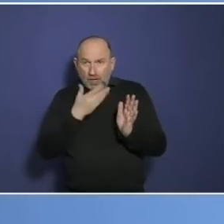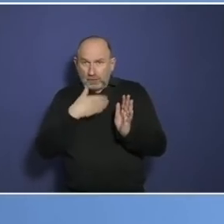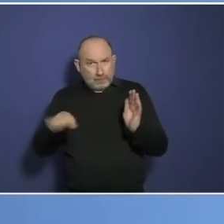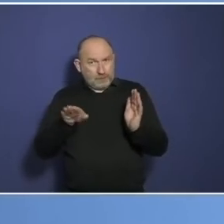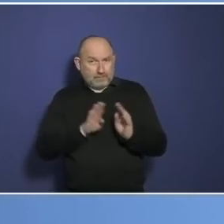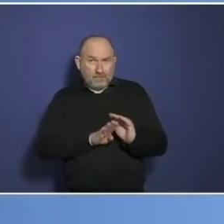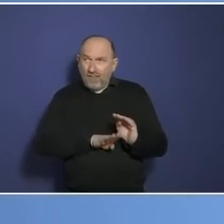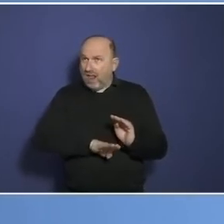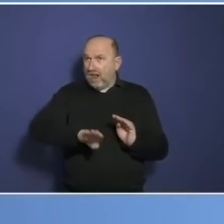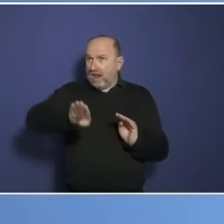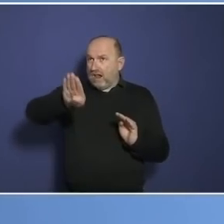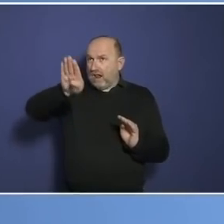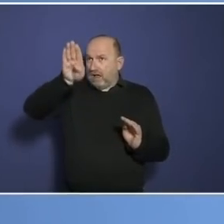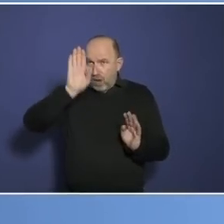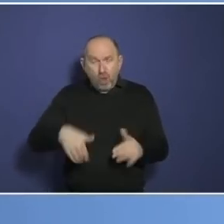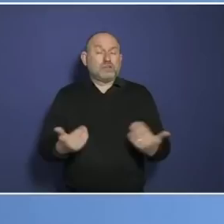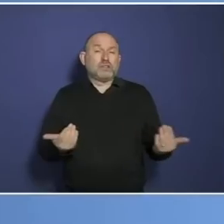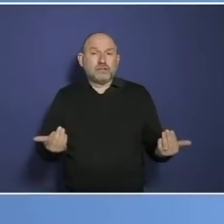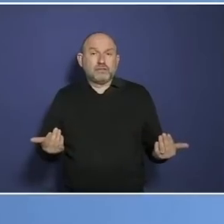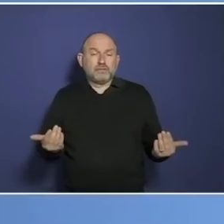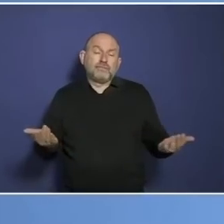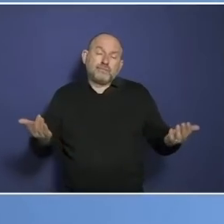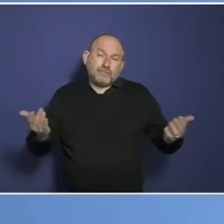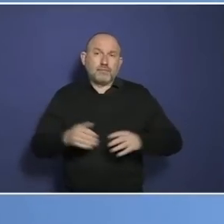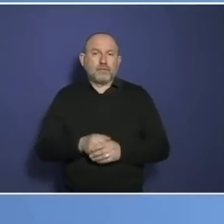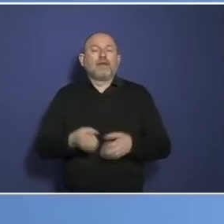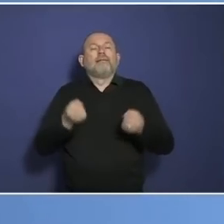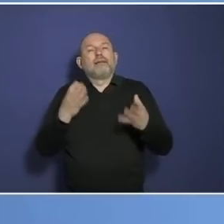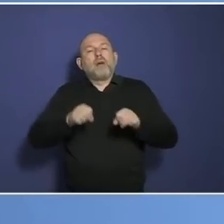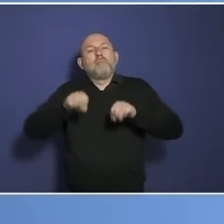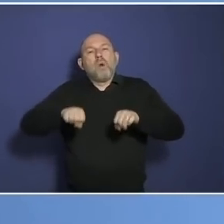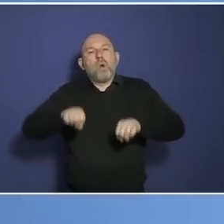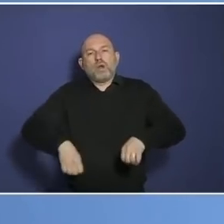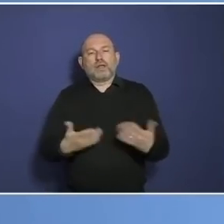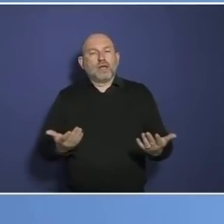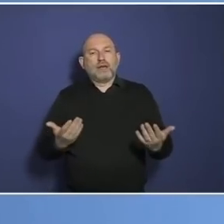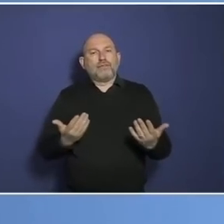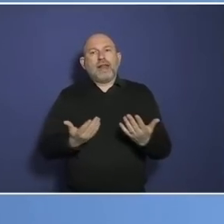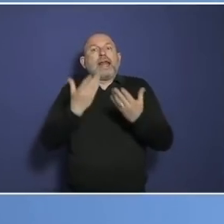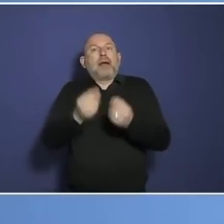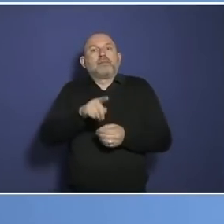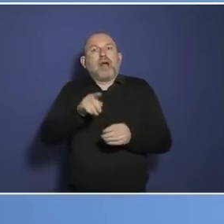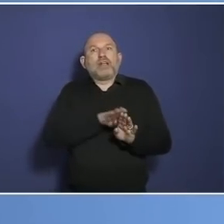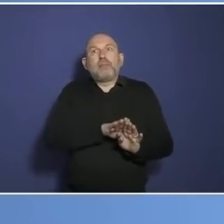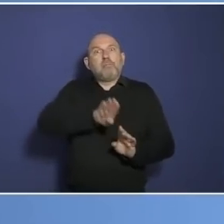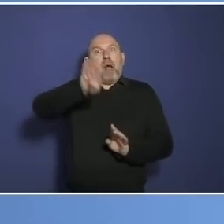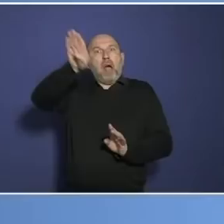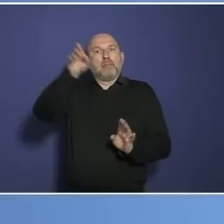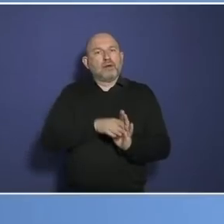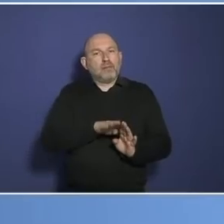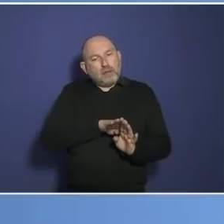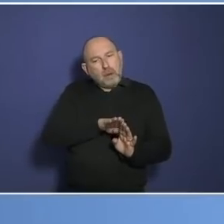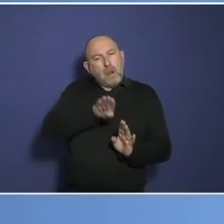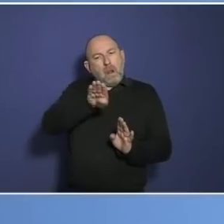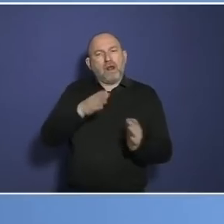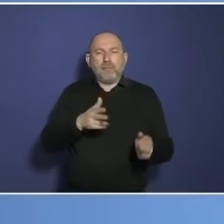hineingehen. Ja, vielleicht gehen wir nicht optimal in die zu erwartende Welle hinein. Dafür haben wir ein bisschen Leben. Wir können